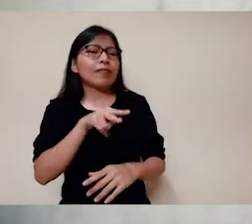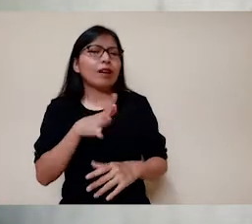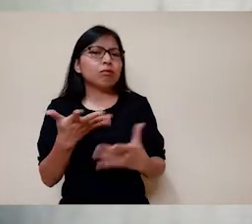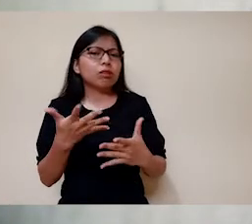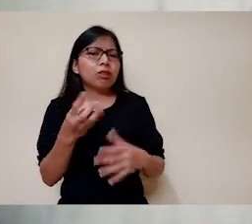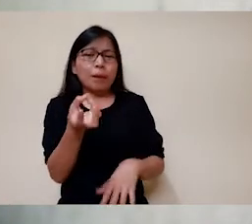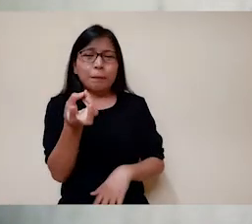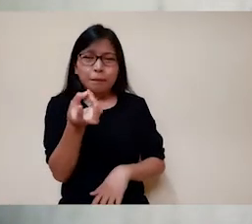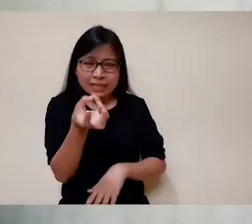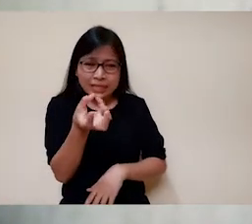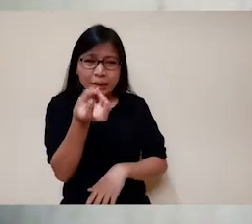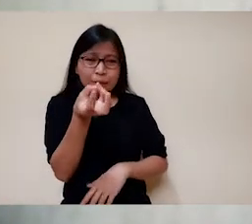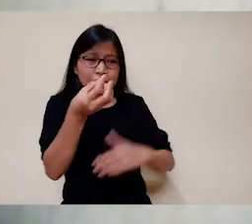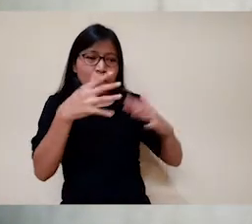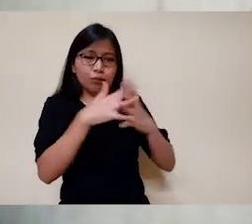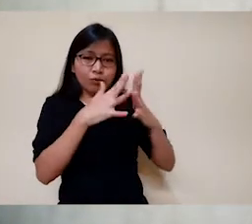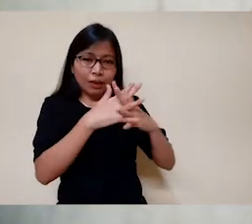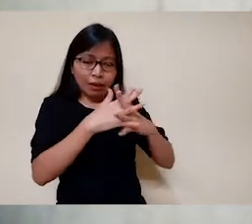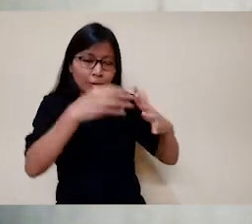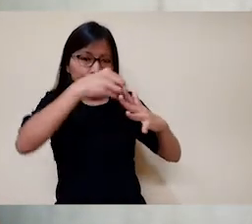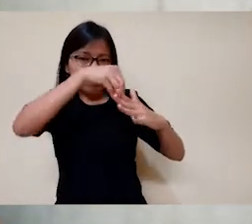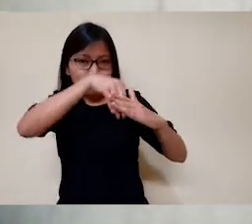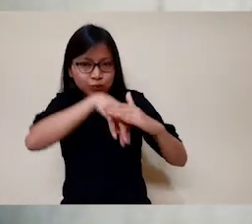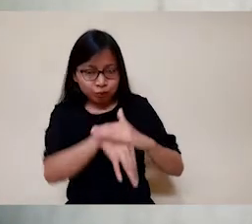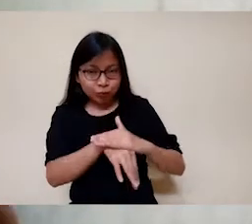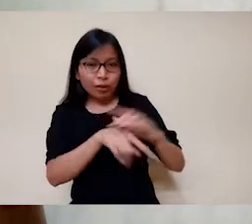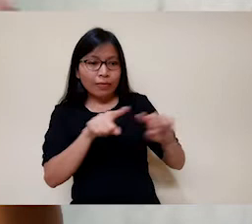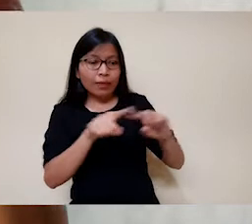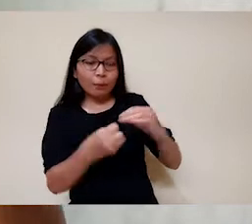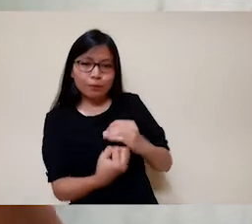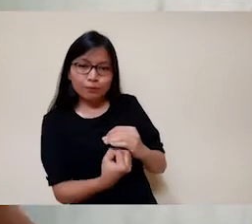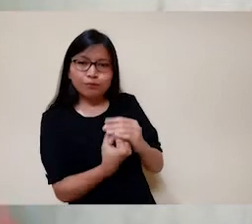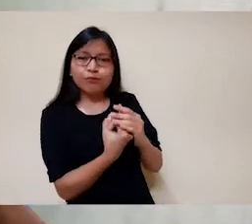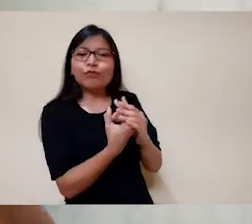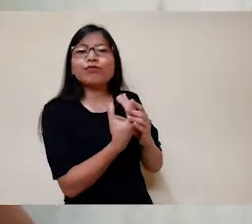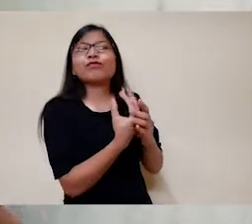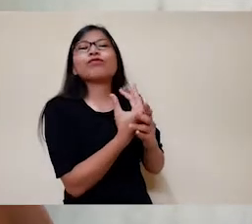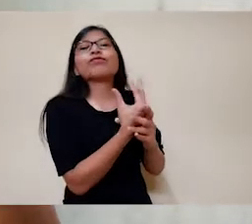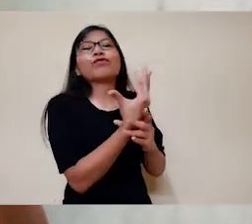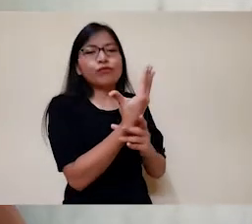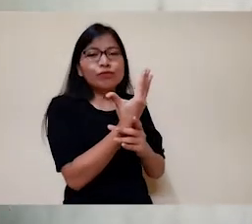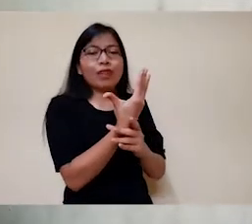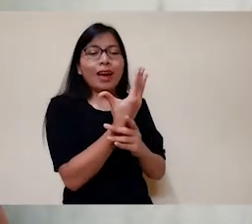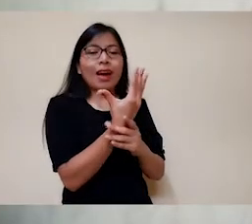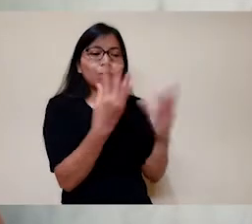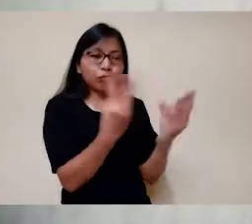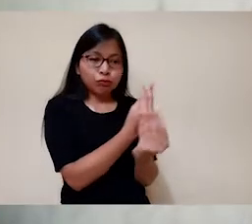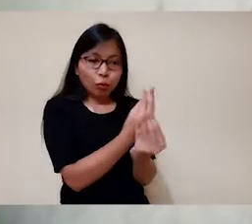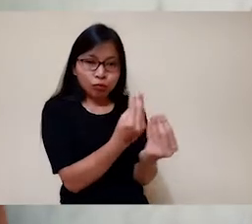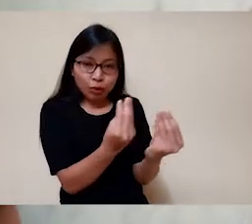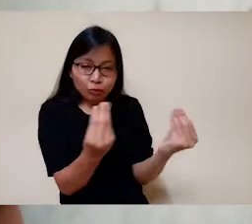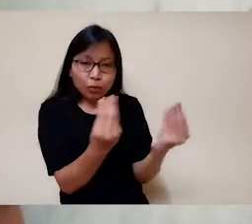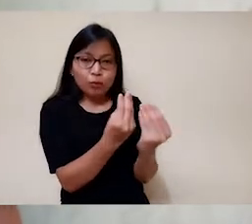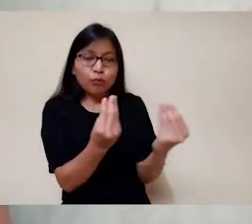Bahwa setiap tumbuhan yang mau bertumbuh menghasilkan benih, dia mati. Kita tahu